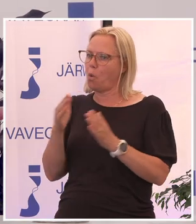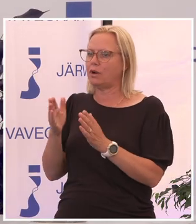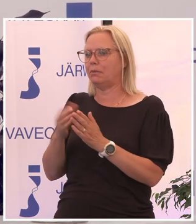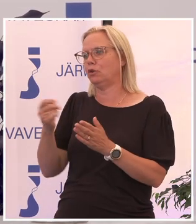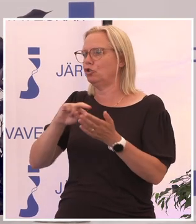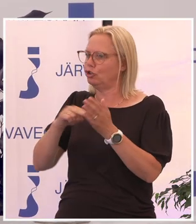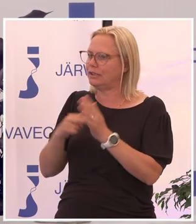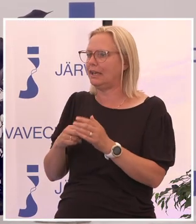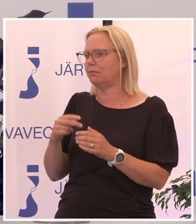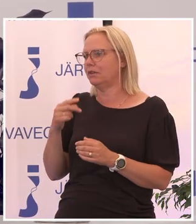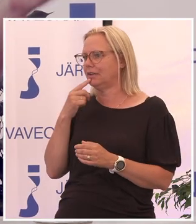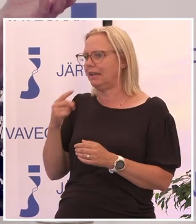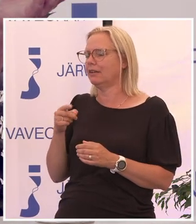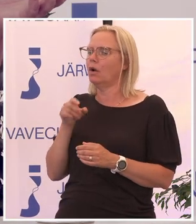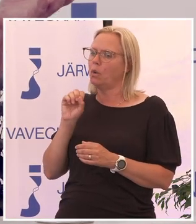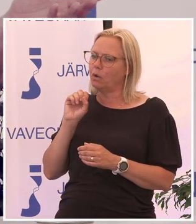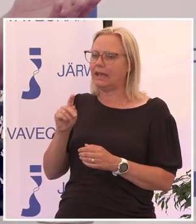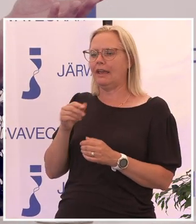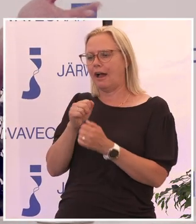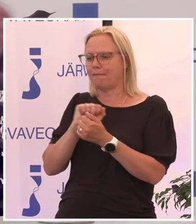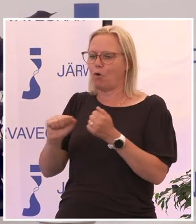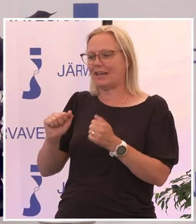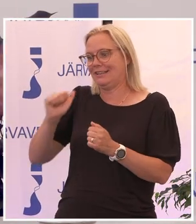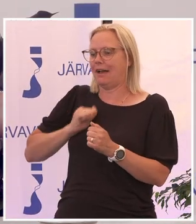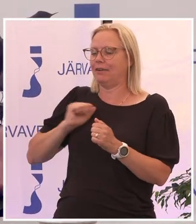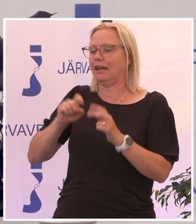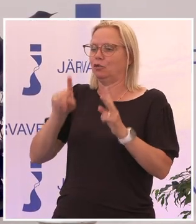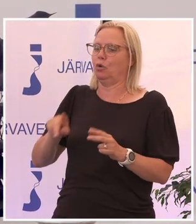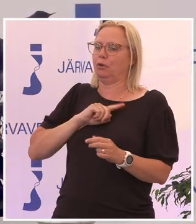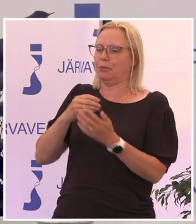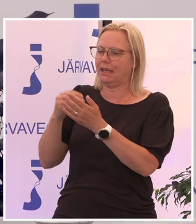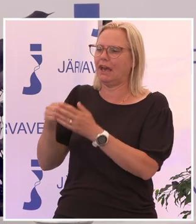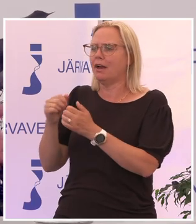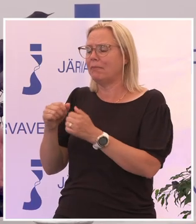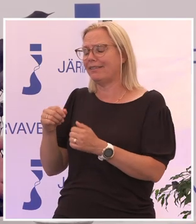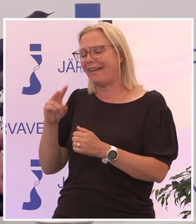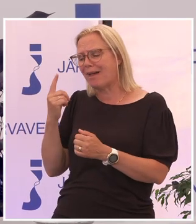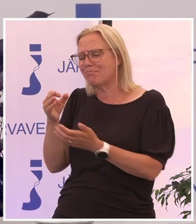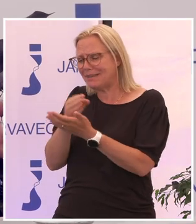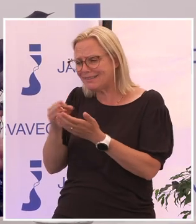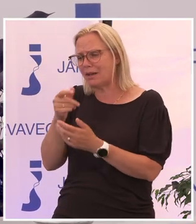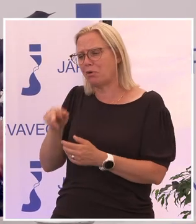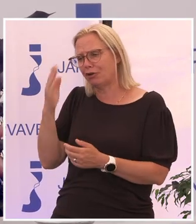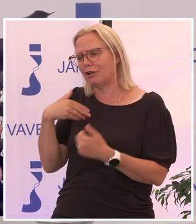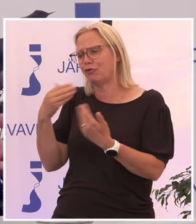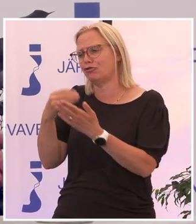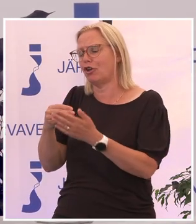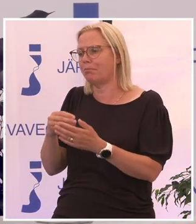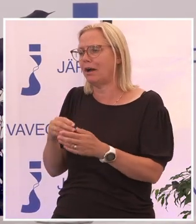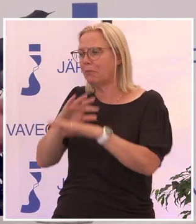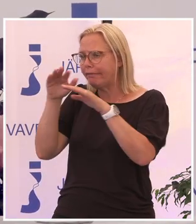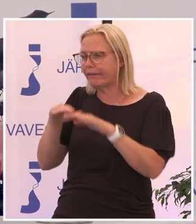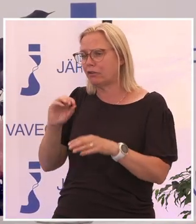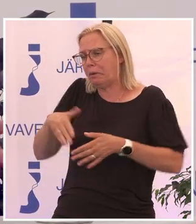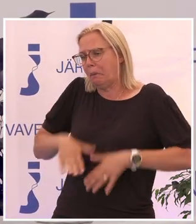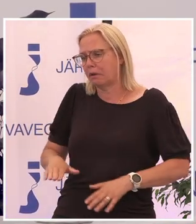där okej, han får inte disponera jättestora belopp. Men varför kan han inte få köpa en pizza på nätet när vi är hungriga? Men